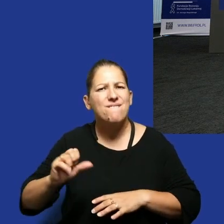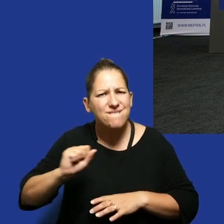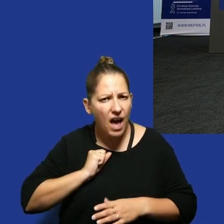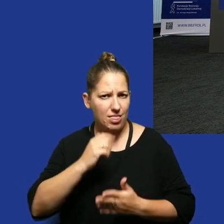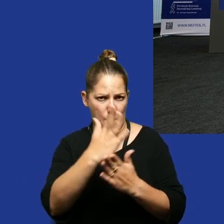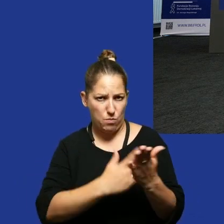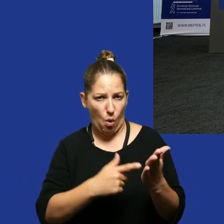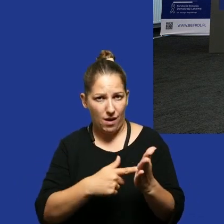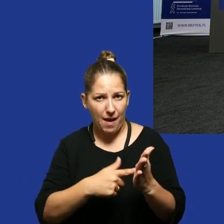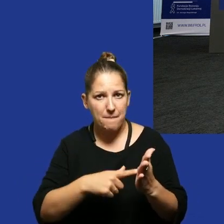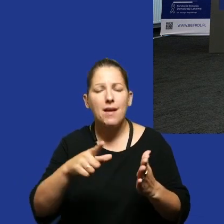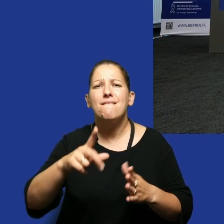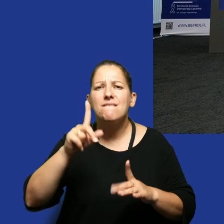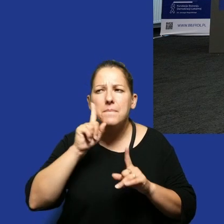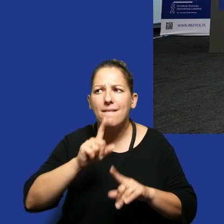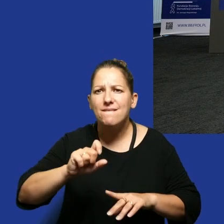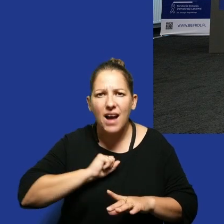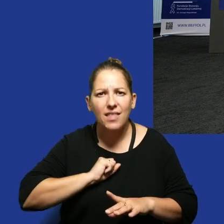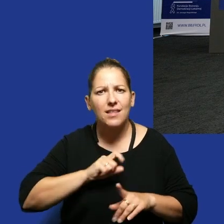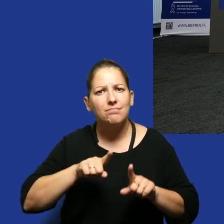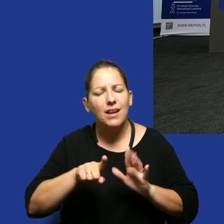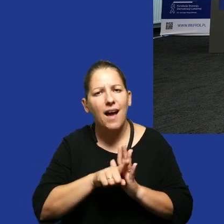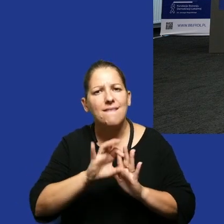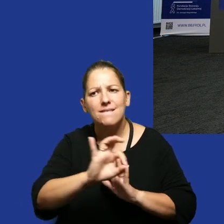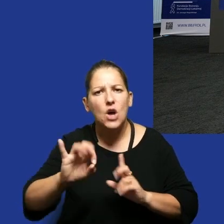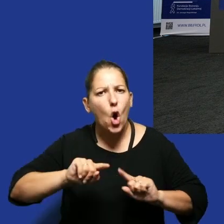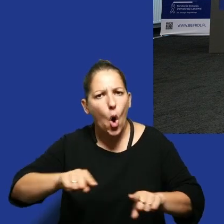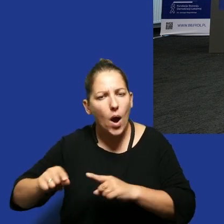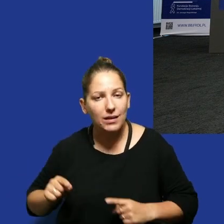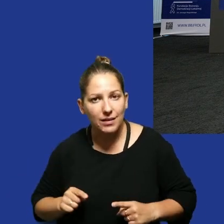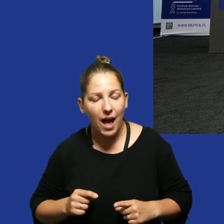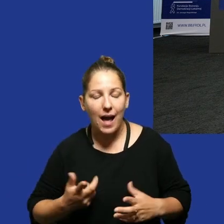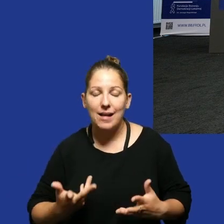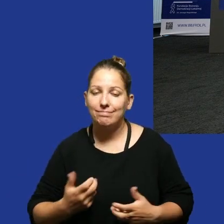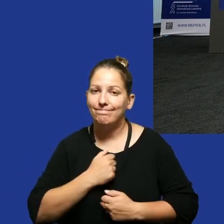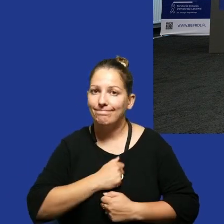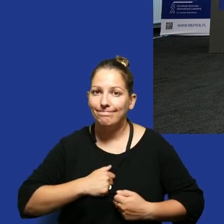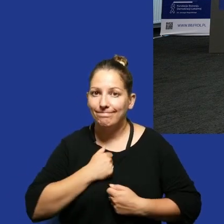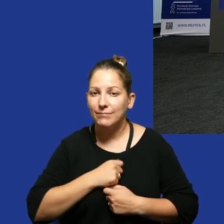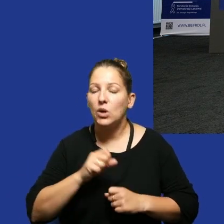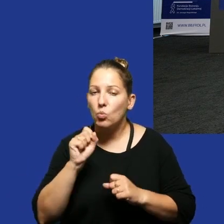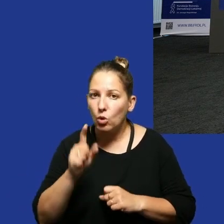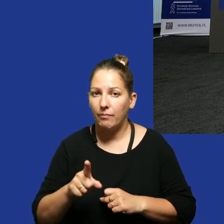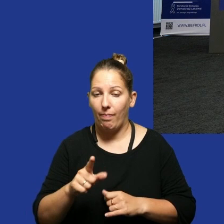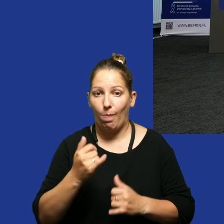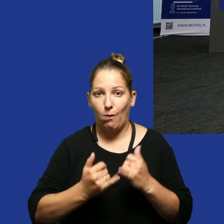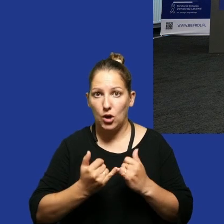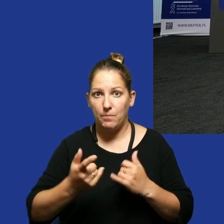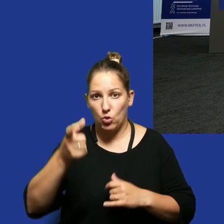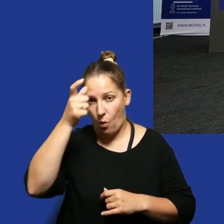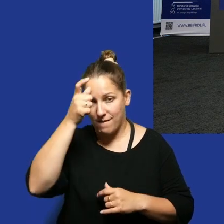programem dla fajnych swoich organizacji i niestety dzieje się coś takiego że jak